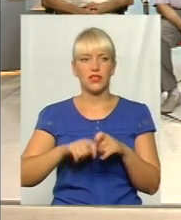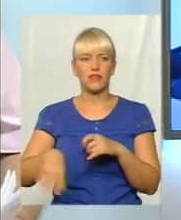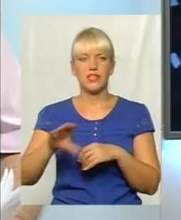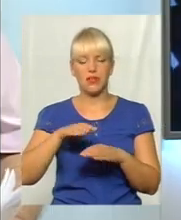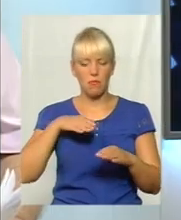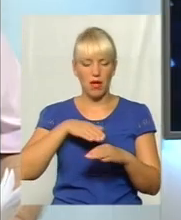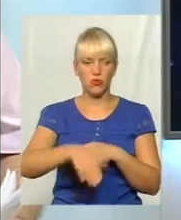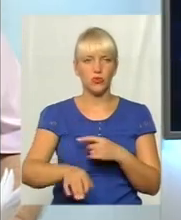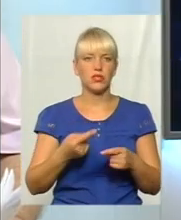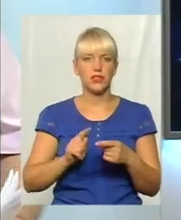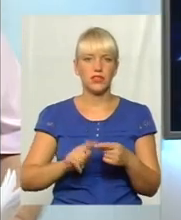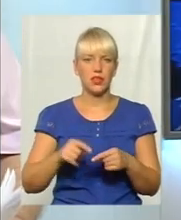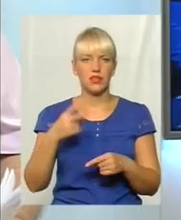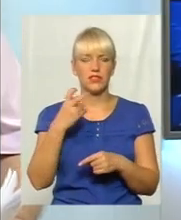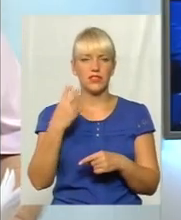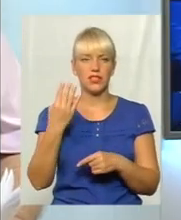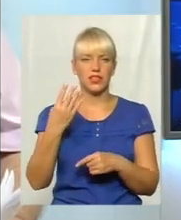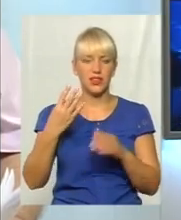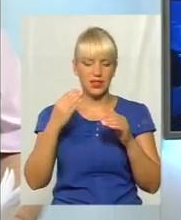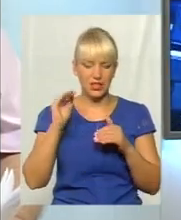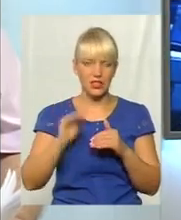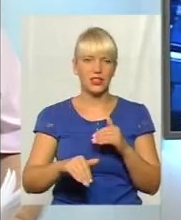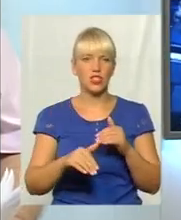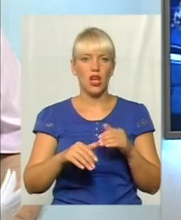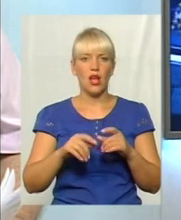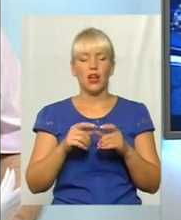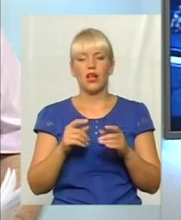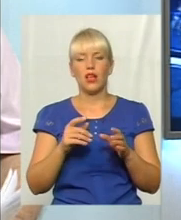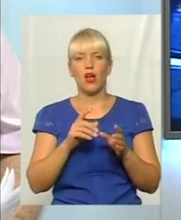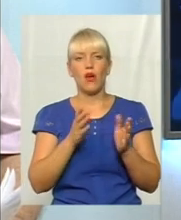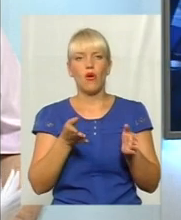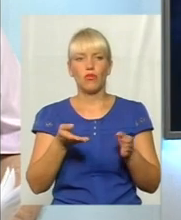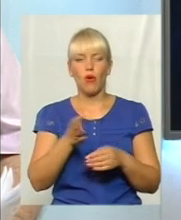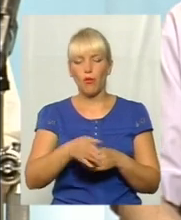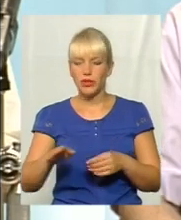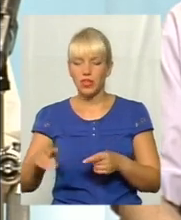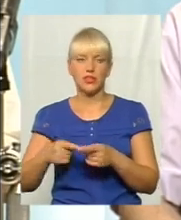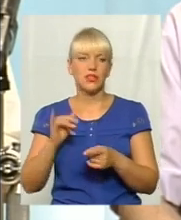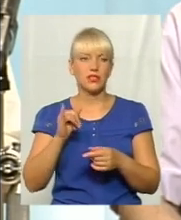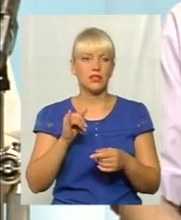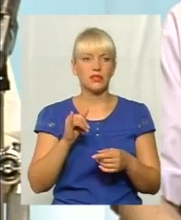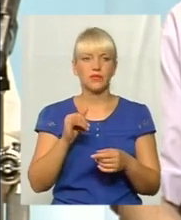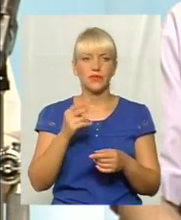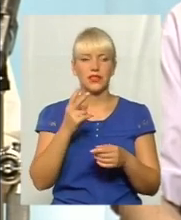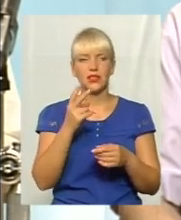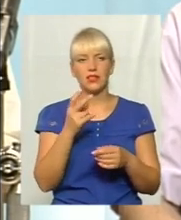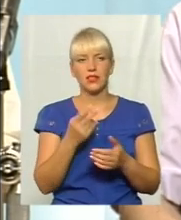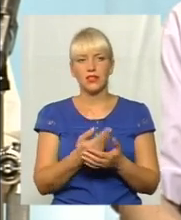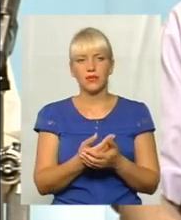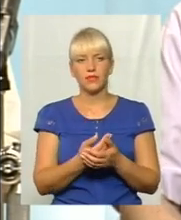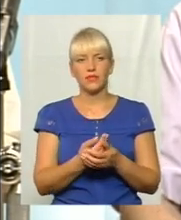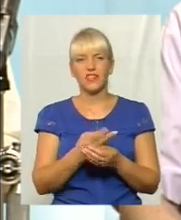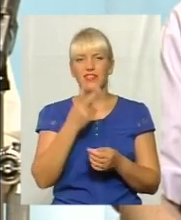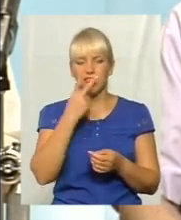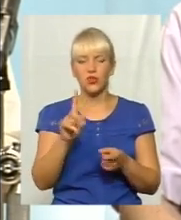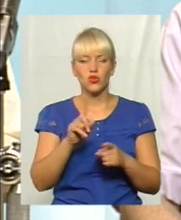пандусів, це близько 9 тисяч об'єктів. З них дійсно є 690, 690, в ході цього було виглядно, що вони